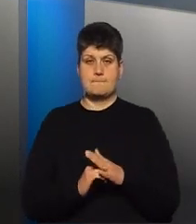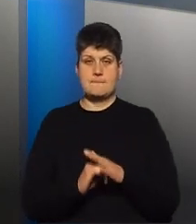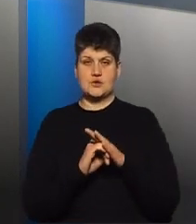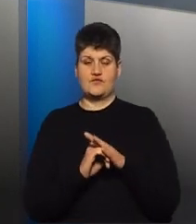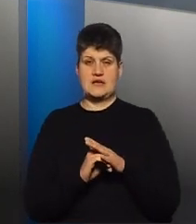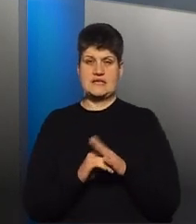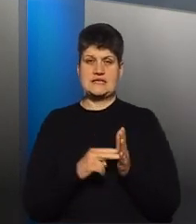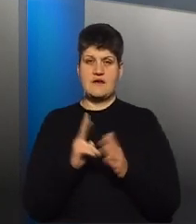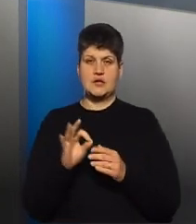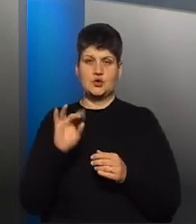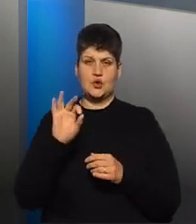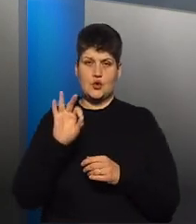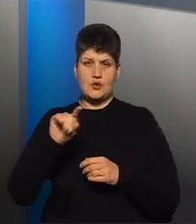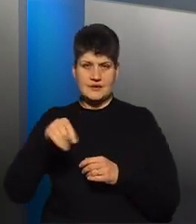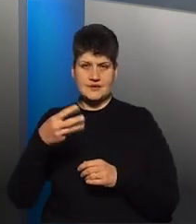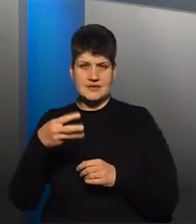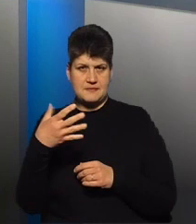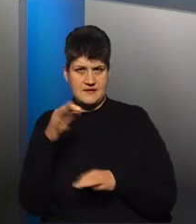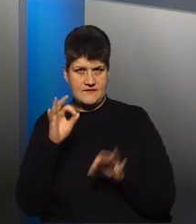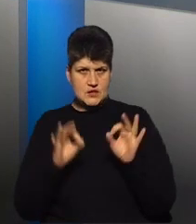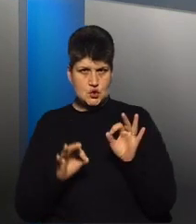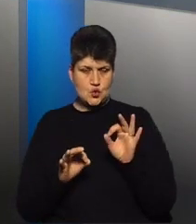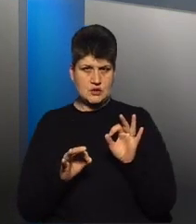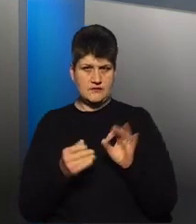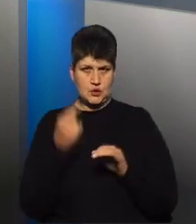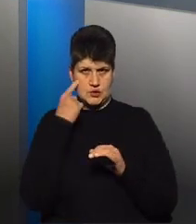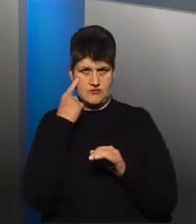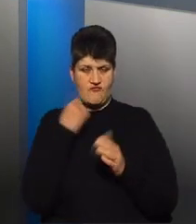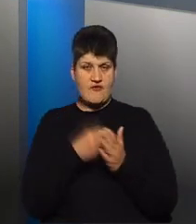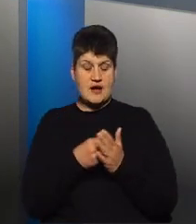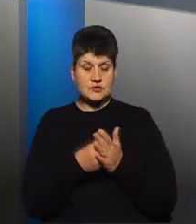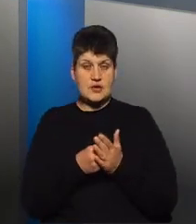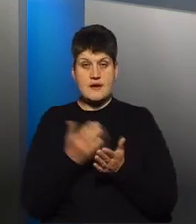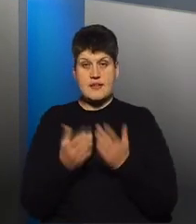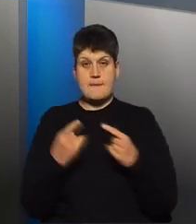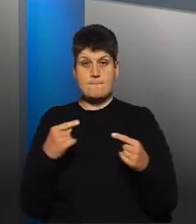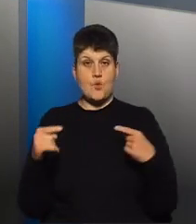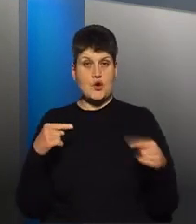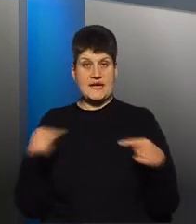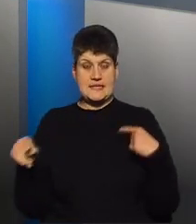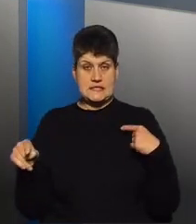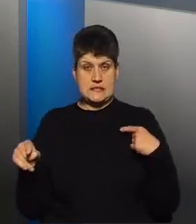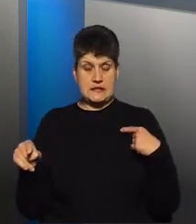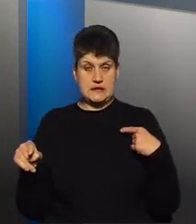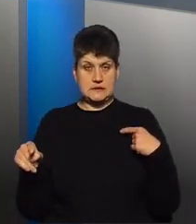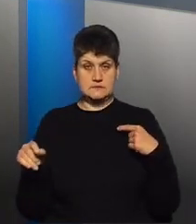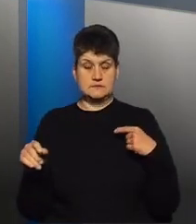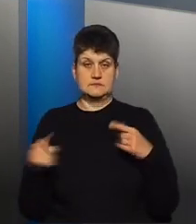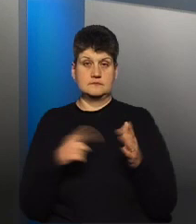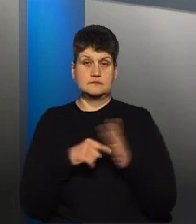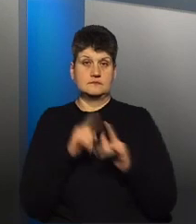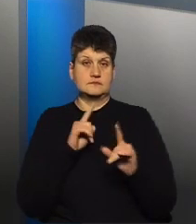,35% від оціночної вартості. Однак по різних муніципалітетах, по різних